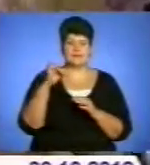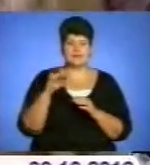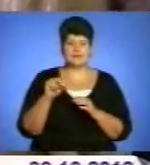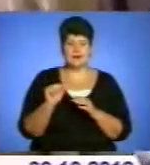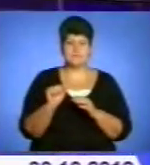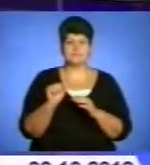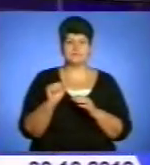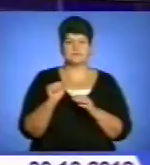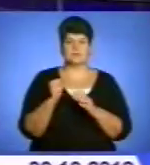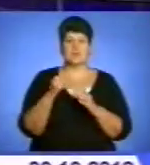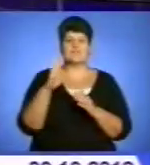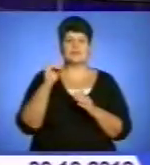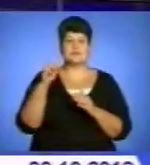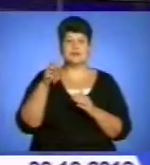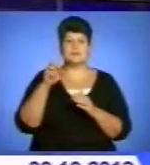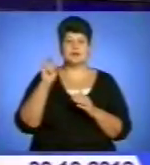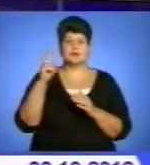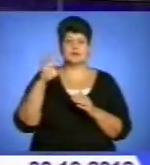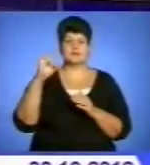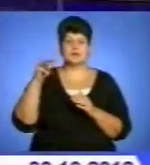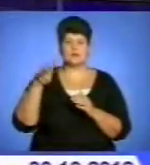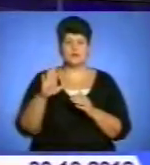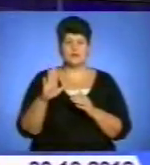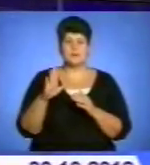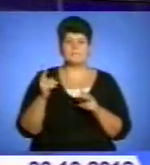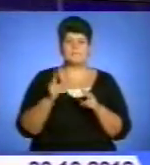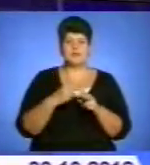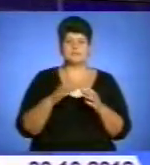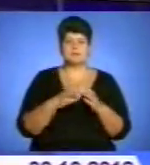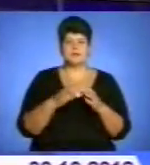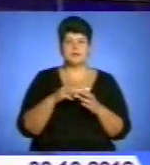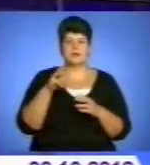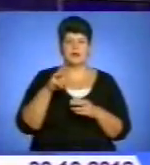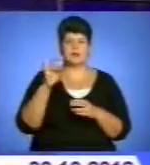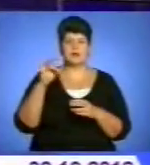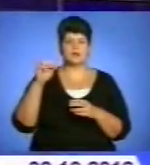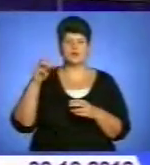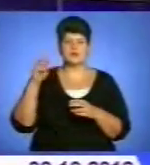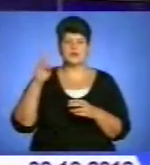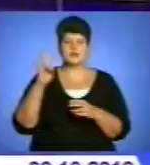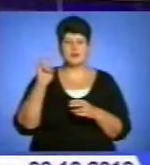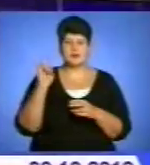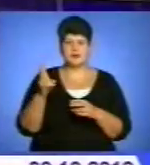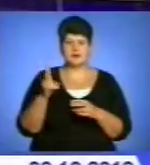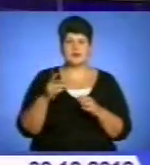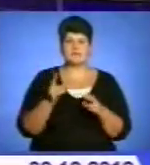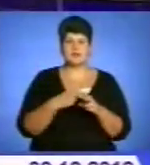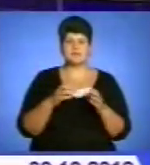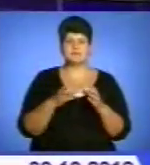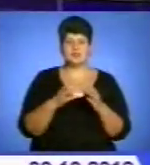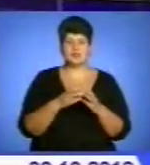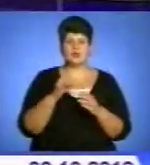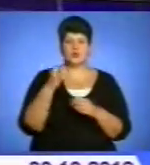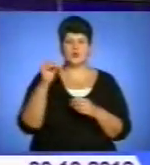об'єднання «Свобода», Віталій Максимов від партії «Удар», безпартійний Михайло Ратушняк, Тарас Пастух від партії УНП та безпартійний Юрій